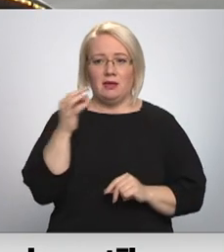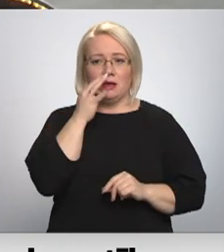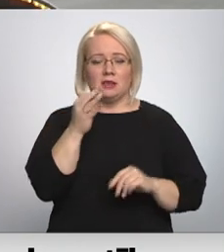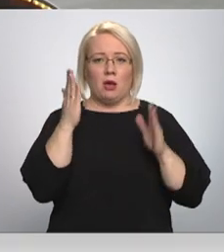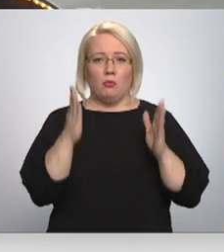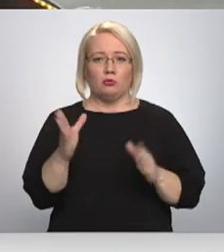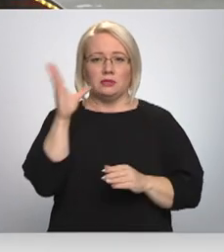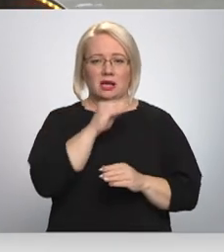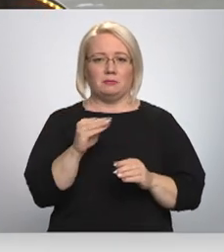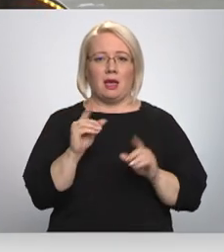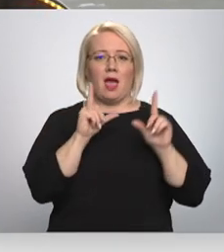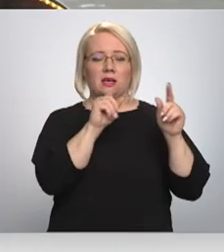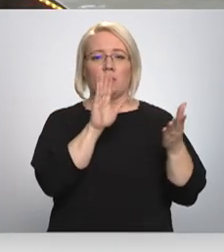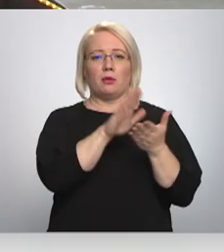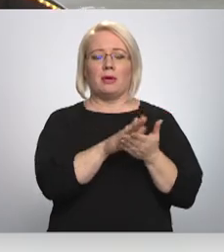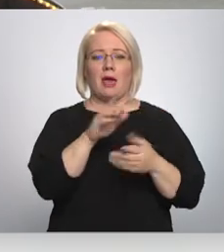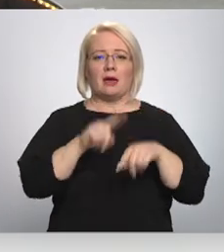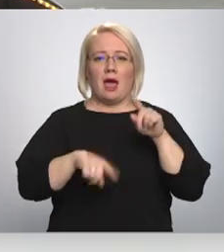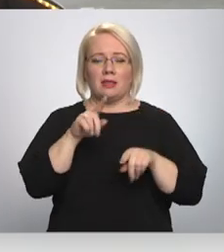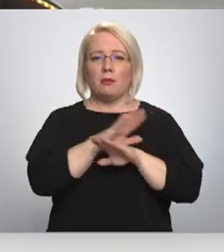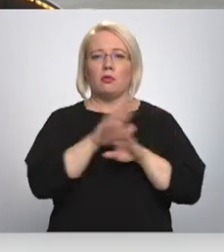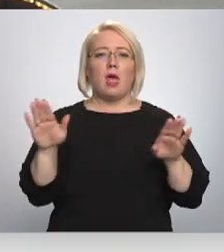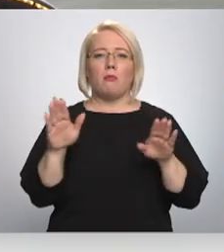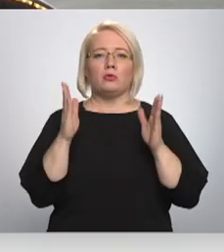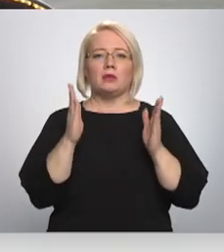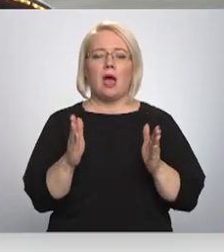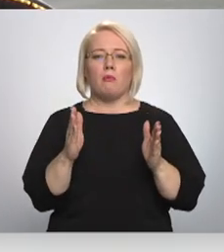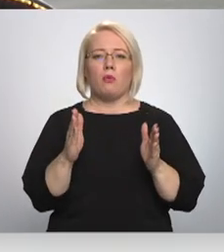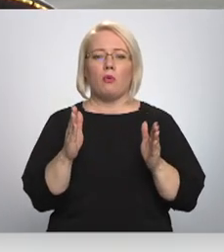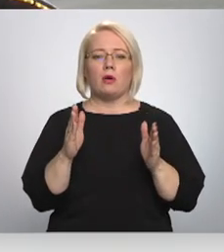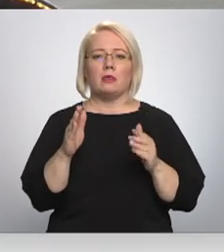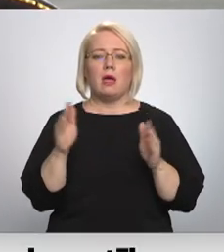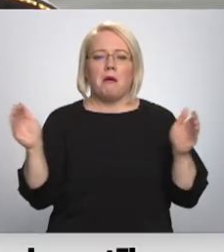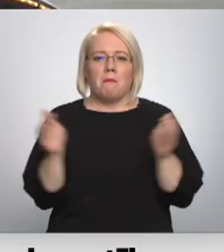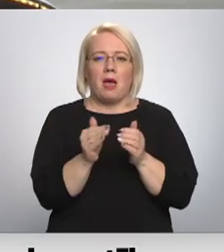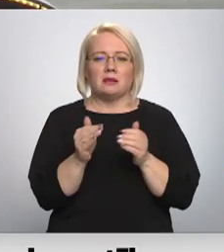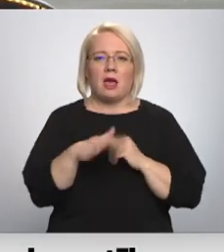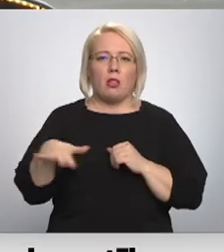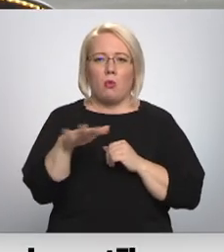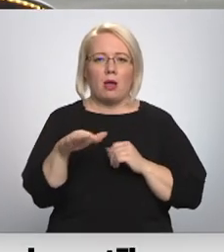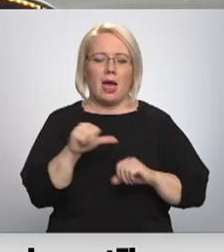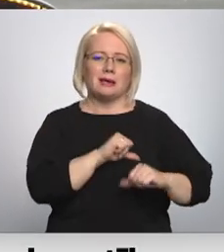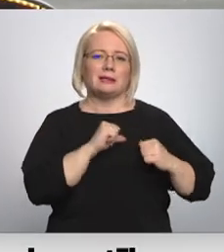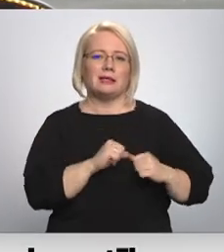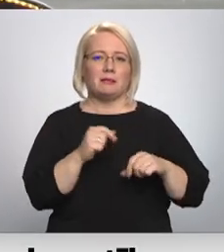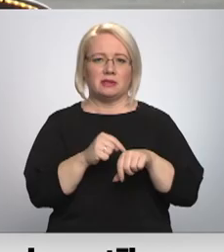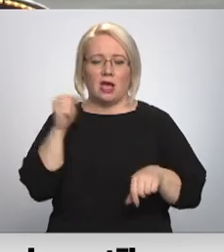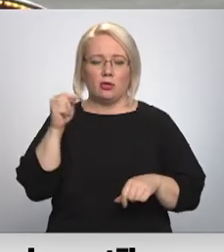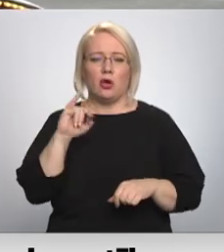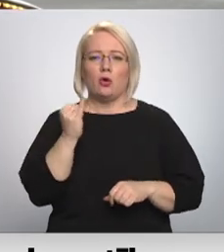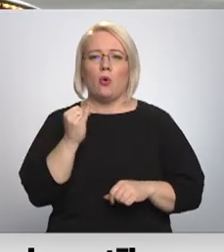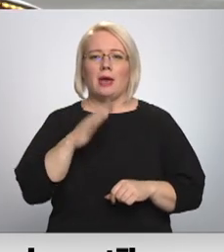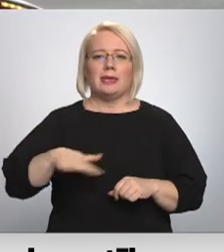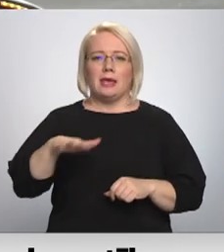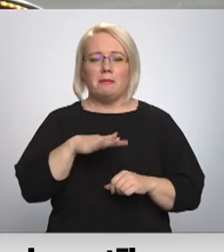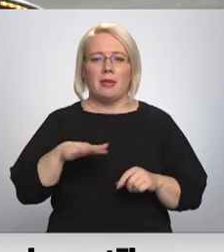braukt pie radiem un nebūs jāpavada tikai mazājā maizsiemniecībā ar srisnīgākām sajūtām, ja mums arī ģimenes